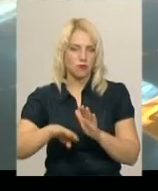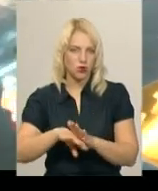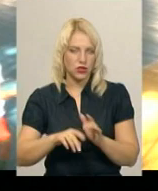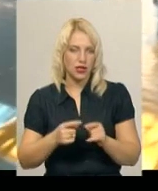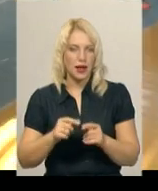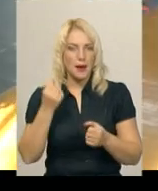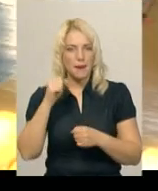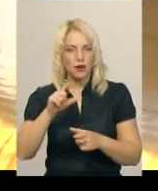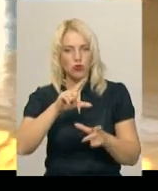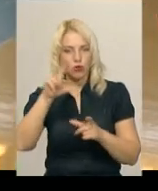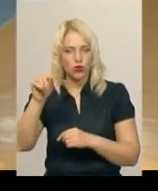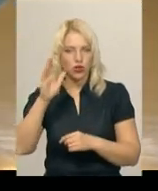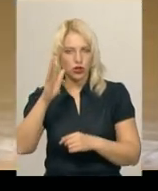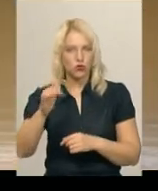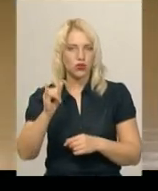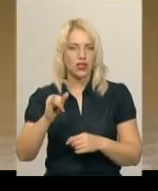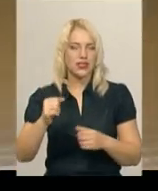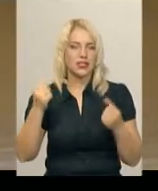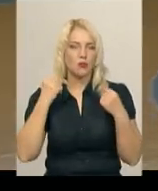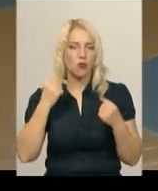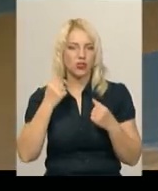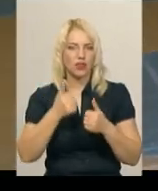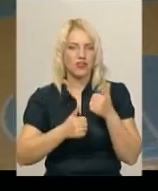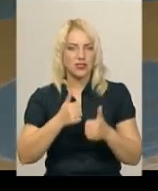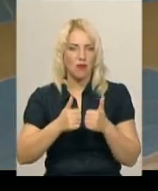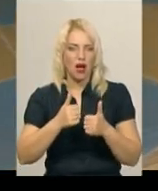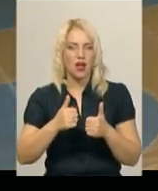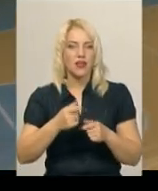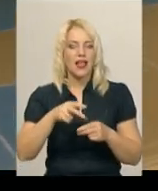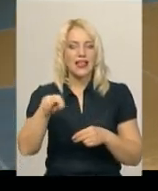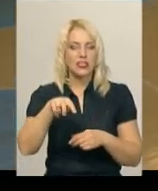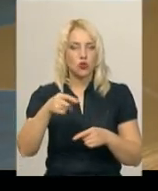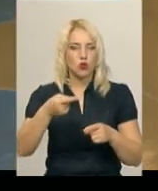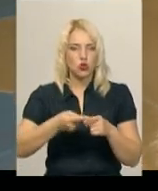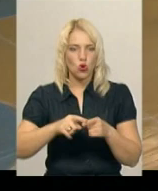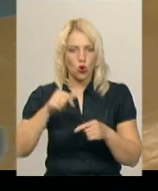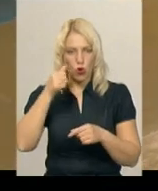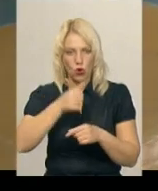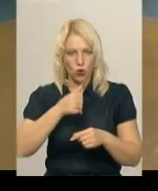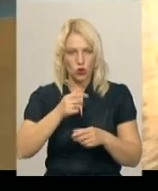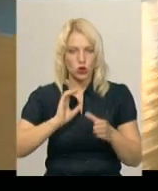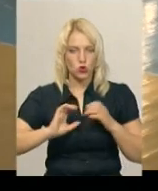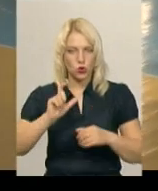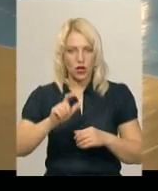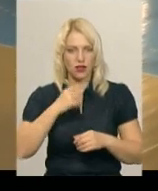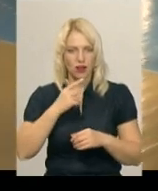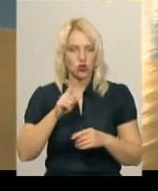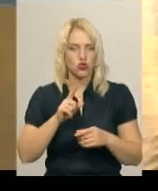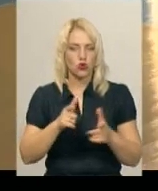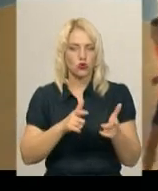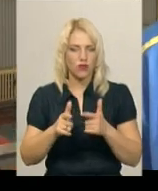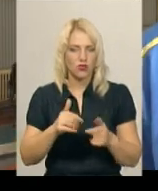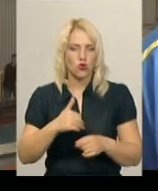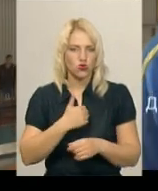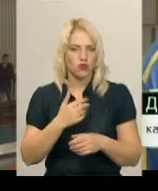футзалу поїдуть на спортивні ігри України в кінці листопада цього року. Студент політехнічного коледжу Данило Плігунов каже, до змагань готувалися, бо хочуть